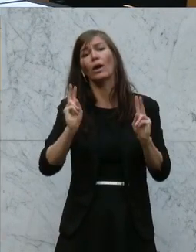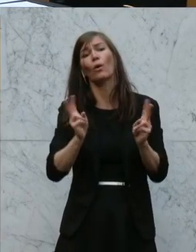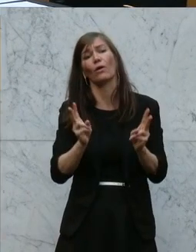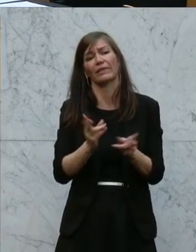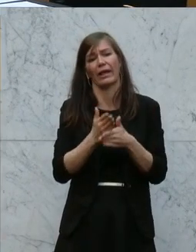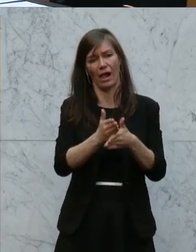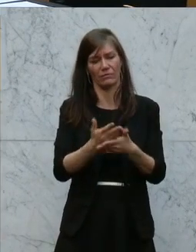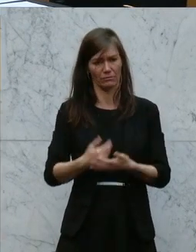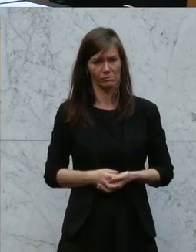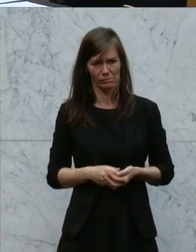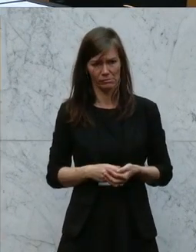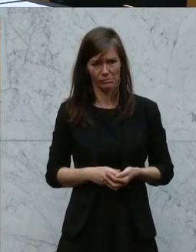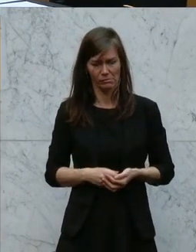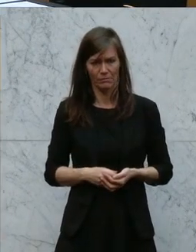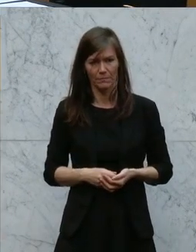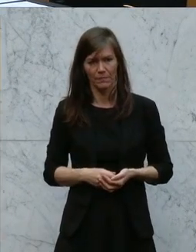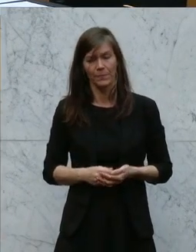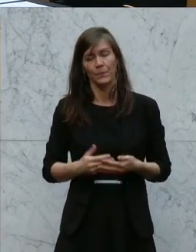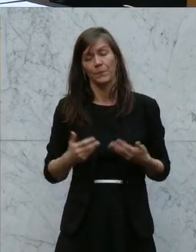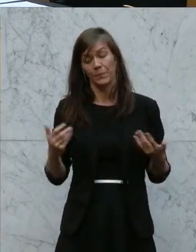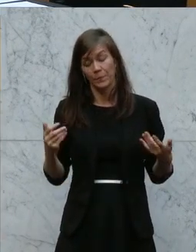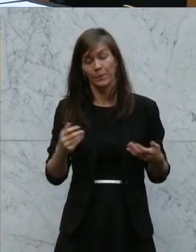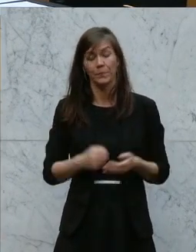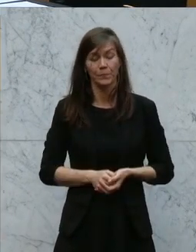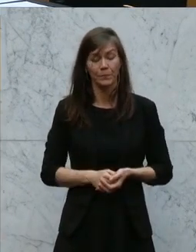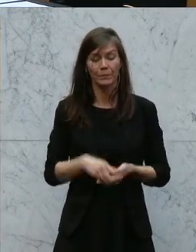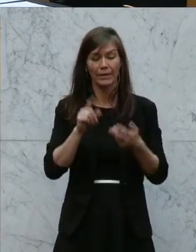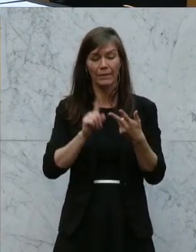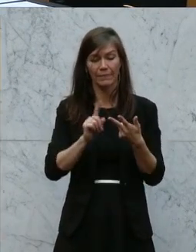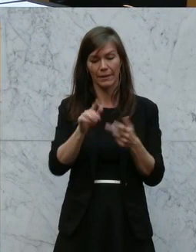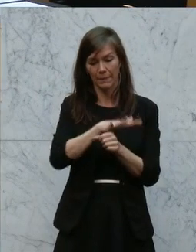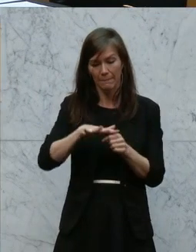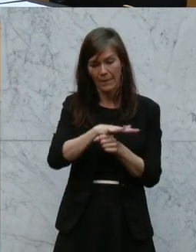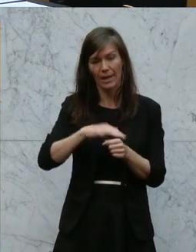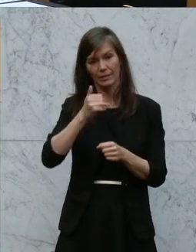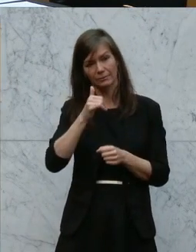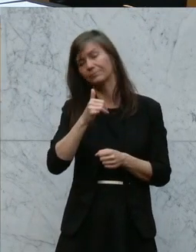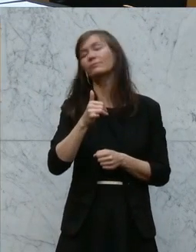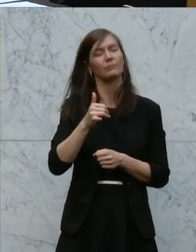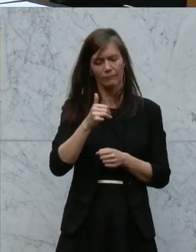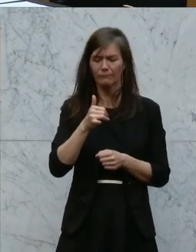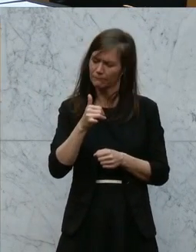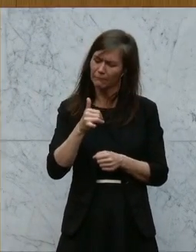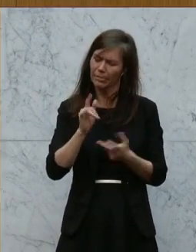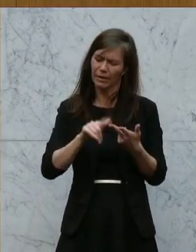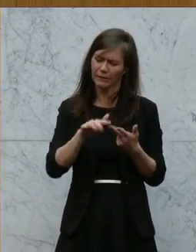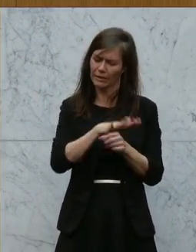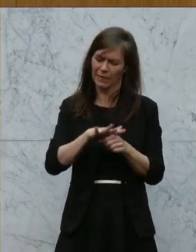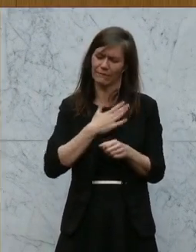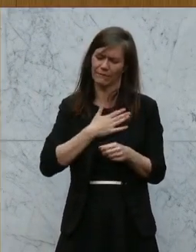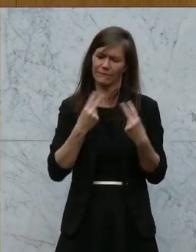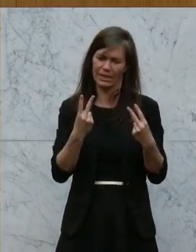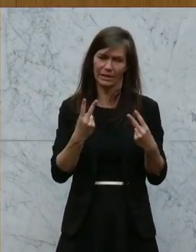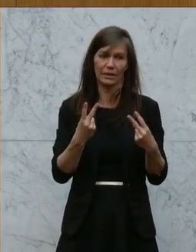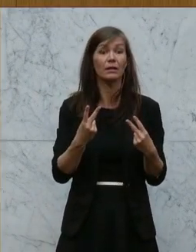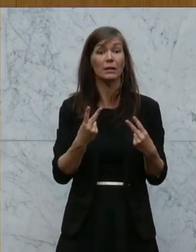würde. Und der dritte Bereich betrifft einen Bereich, der mir auch sehr wichtig ist und das